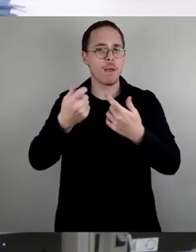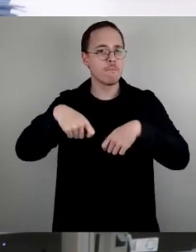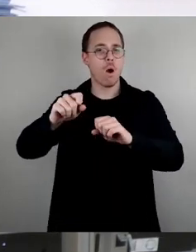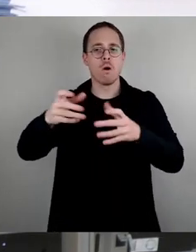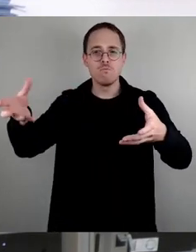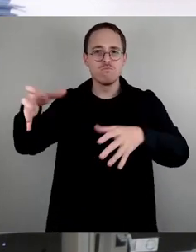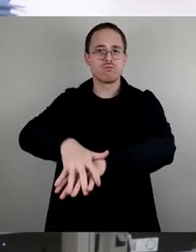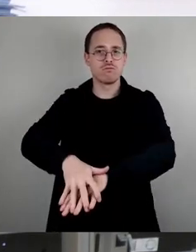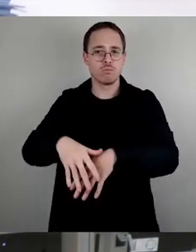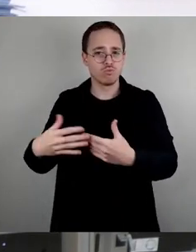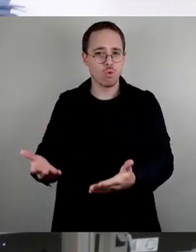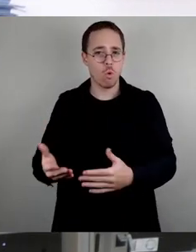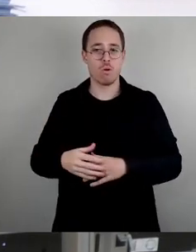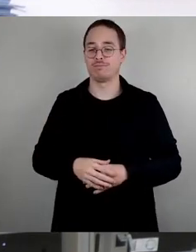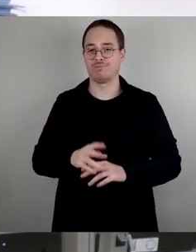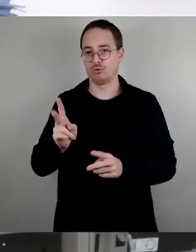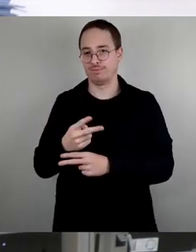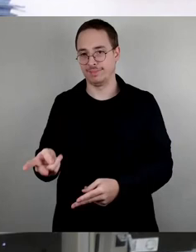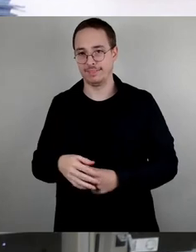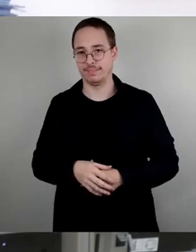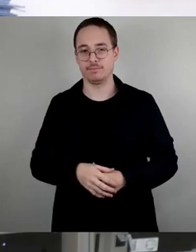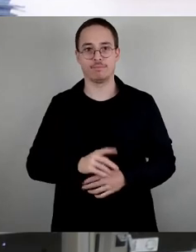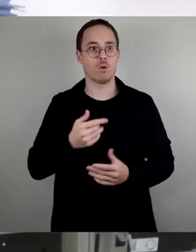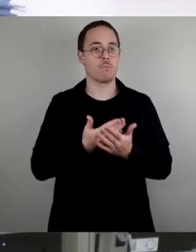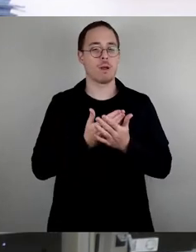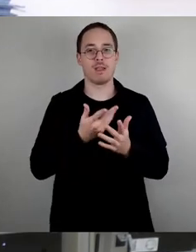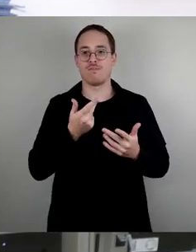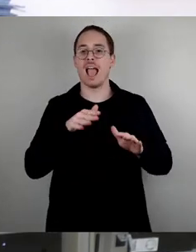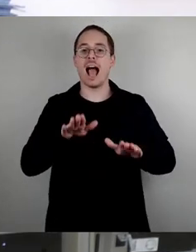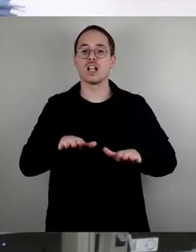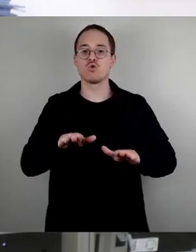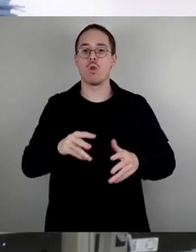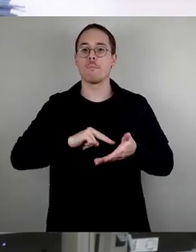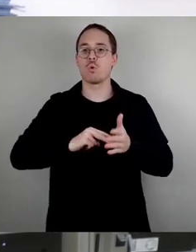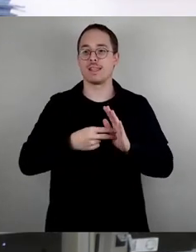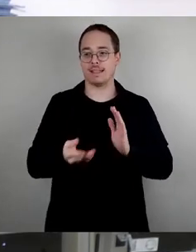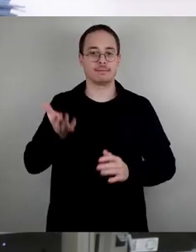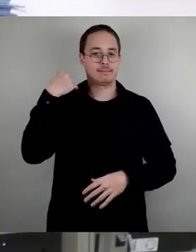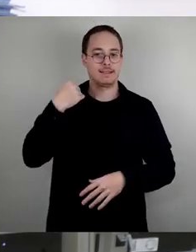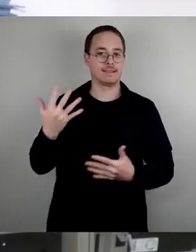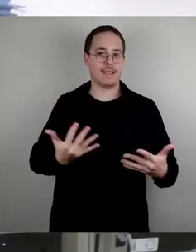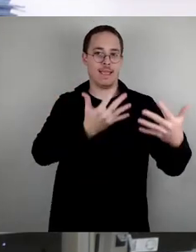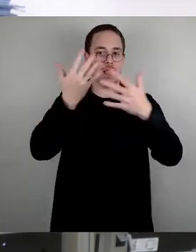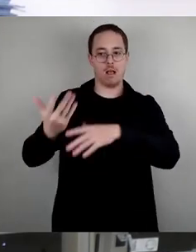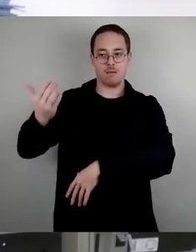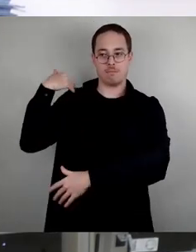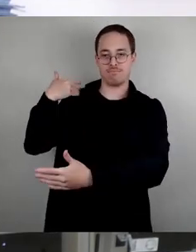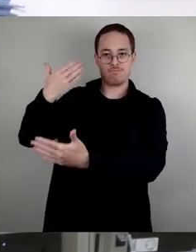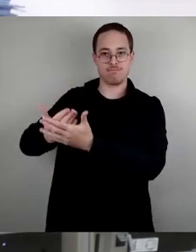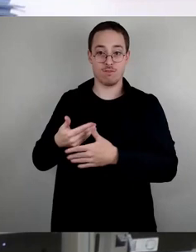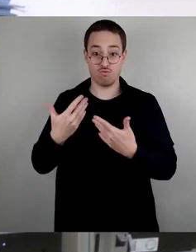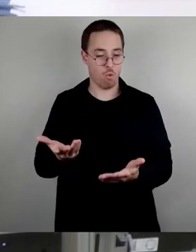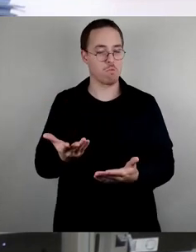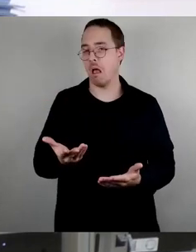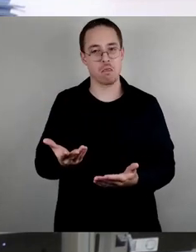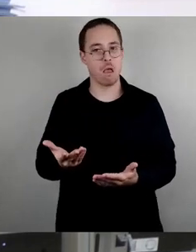nicht die politisch völlig fehlgesteuerte Asylpolitik der letzten zehn Jahre. Nein. Unisono. Naja, ich